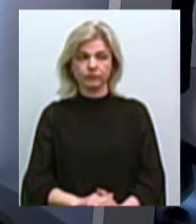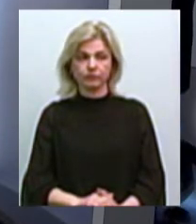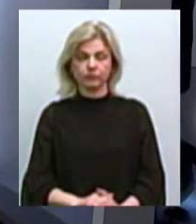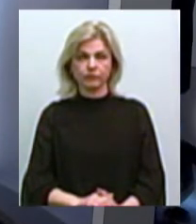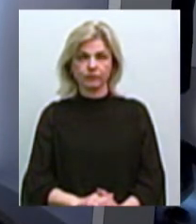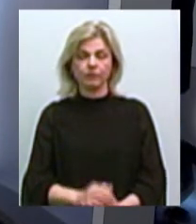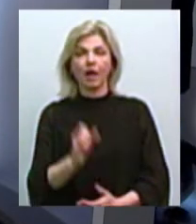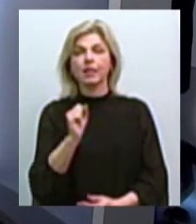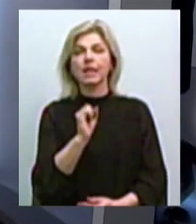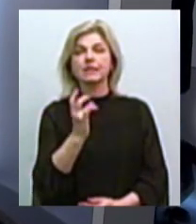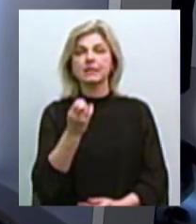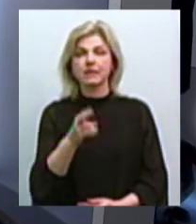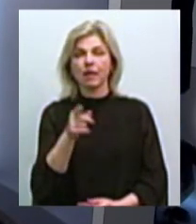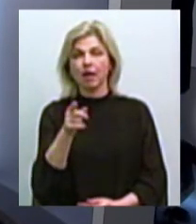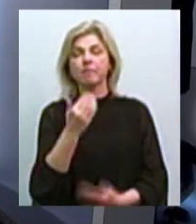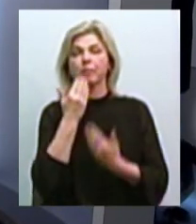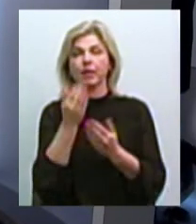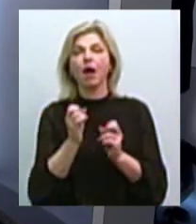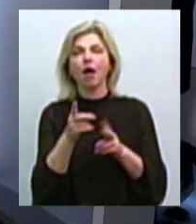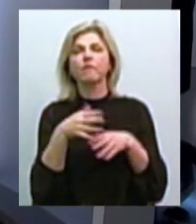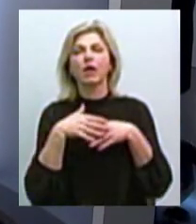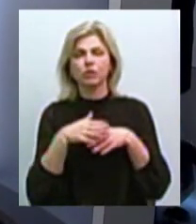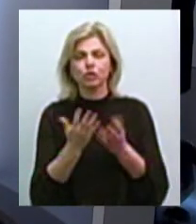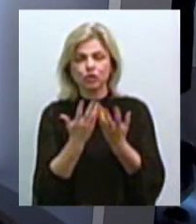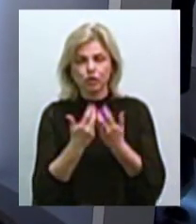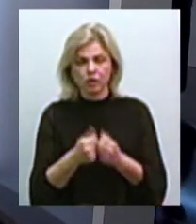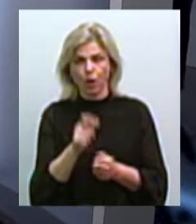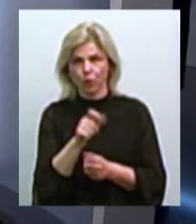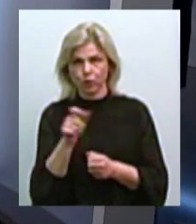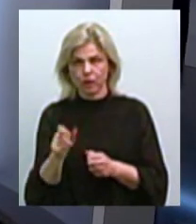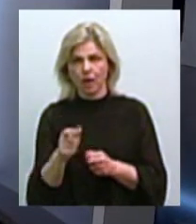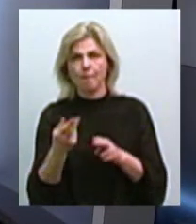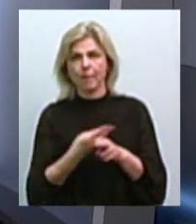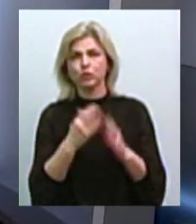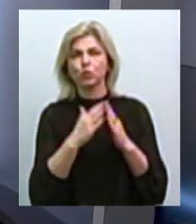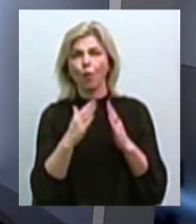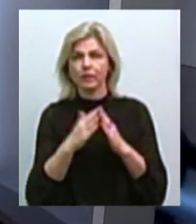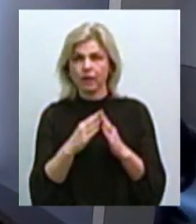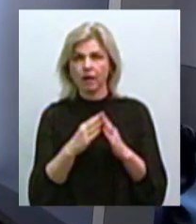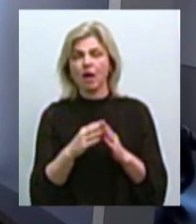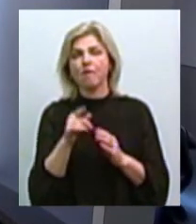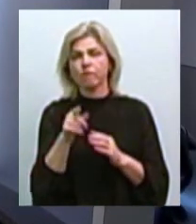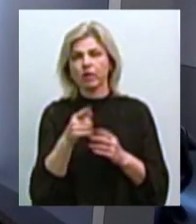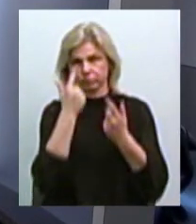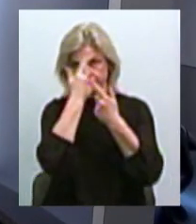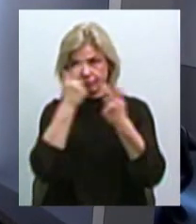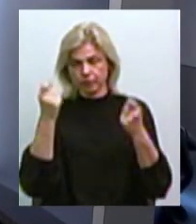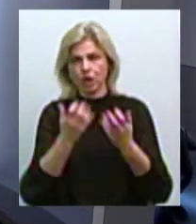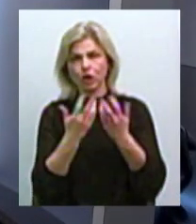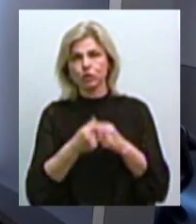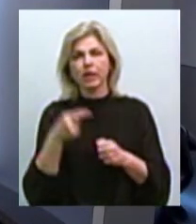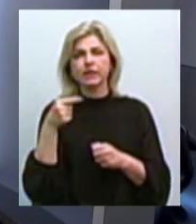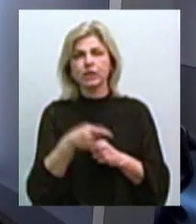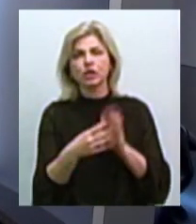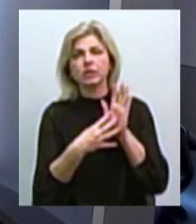Ви вели підрахунок бездомних, адже Ви оприлюднили результат Вашого підрахунку, що 1988